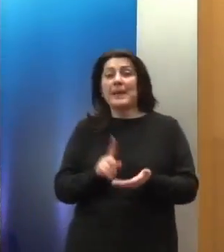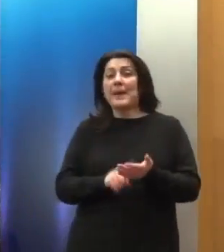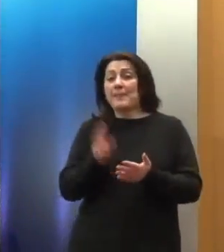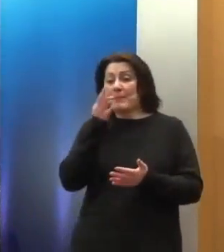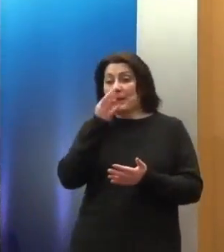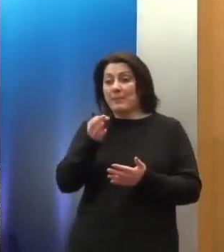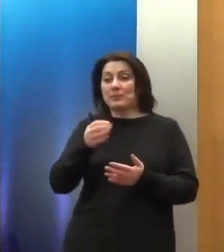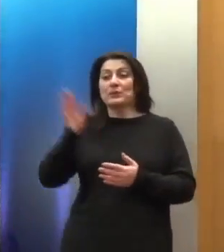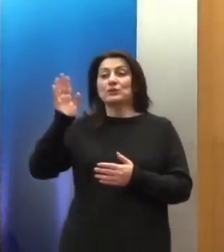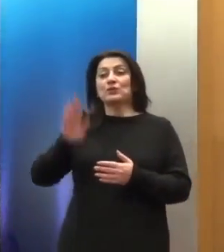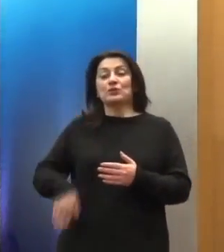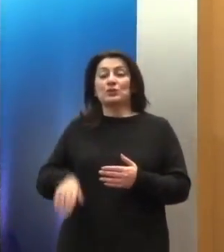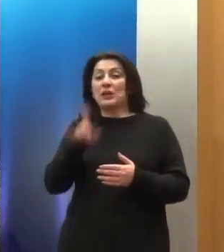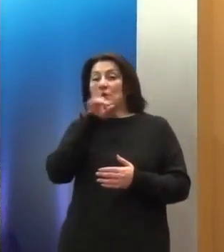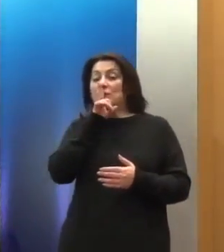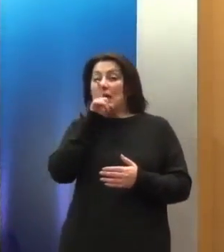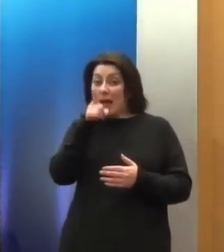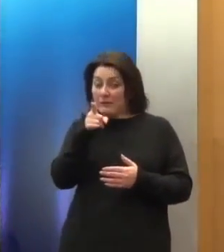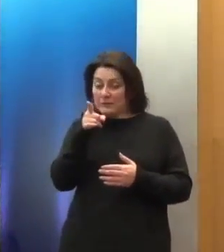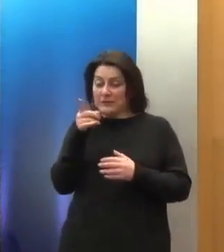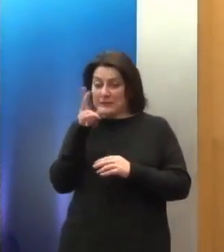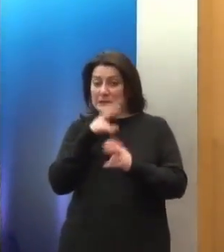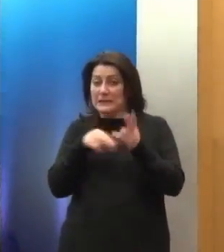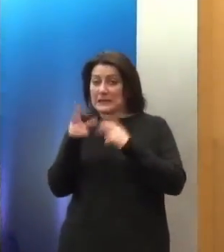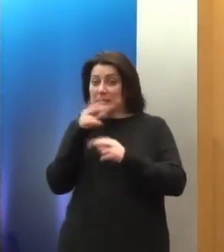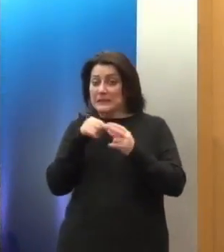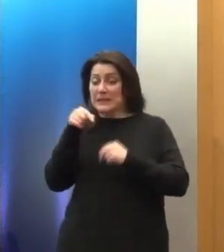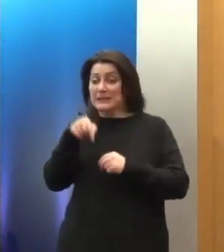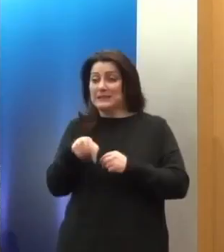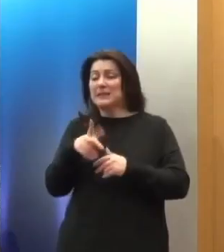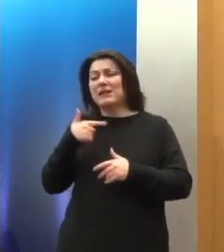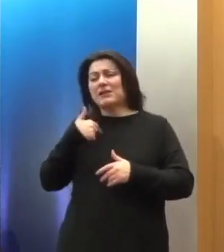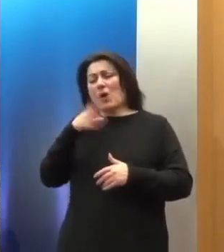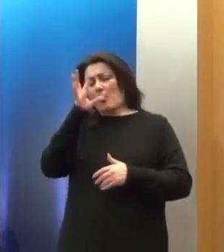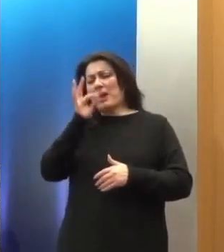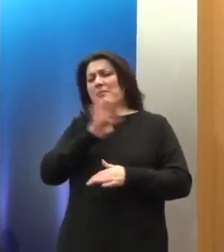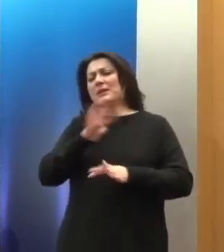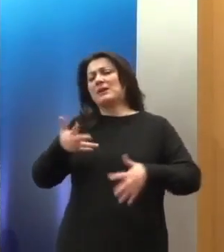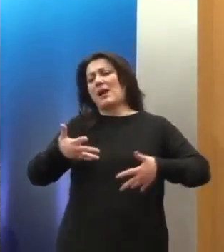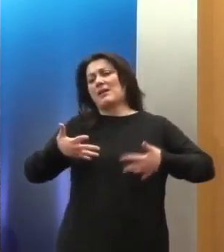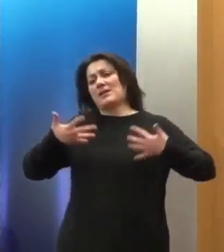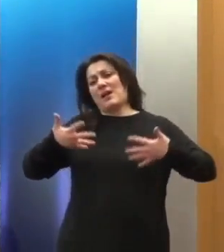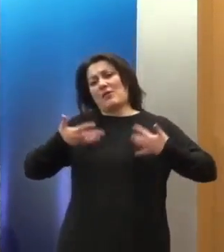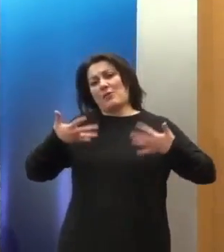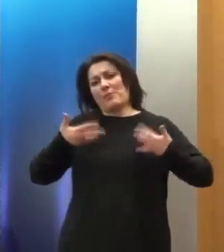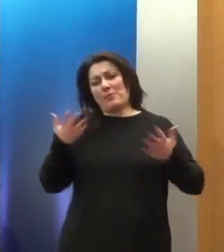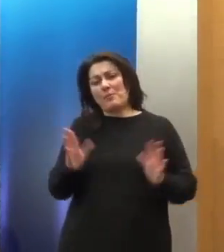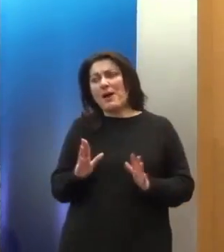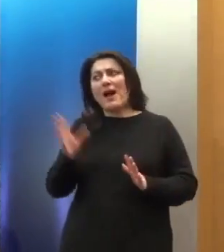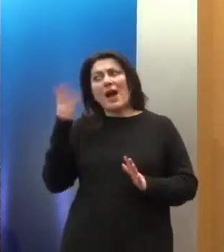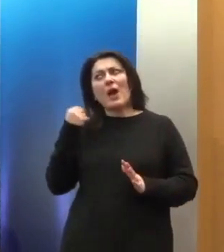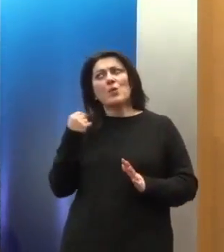αυτής της συζήτησης που γίνεται και χαίρομαι που, αν θέλετε, ακούω